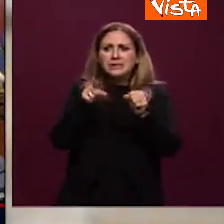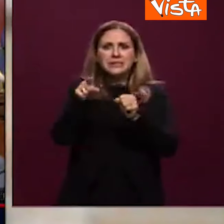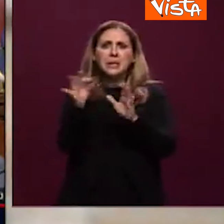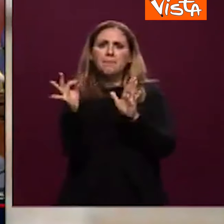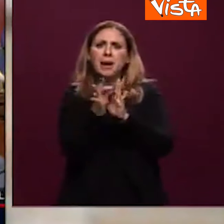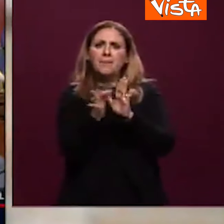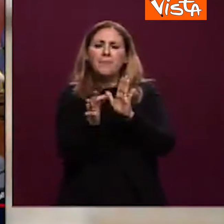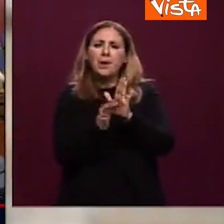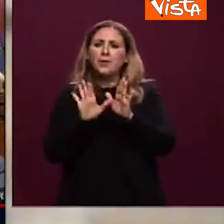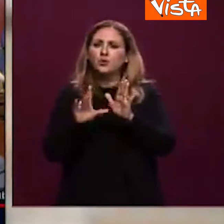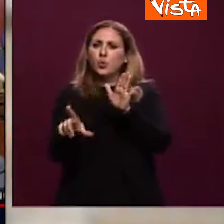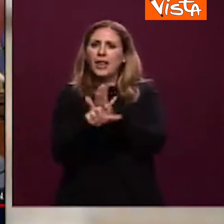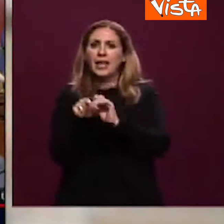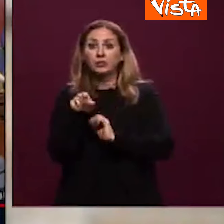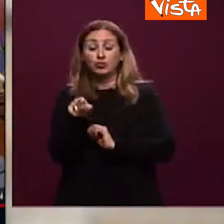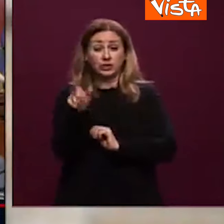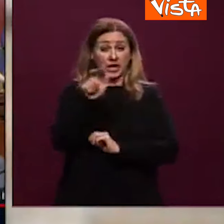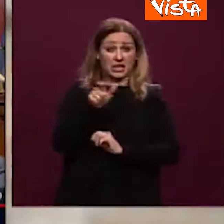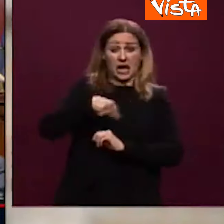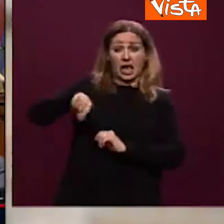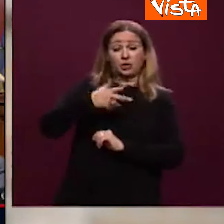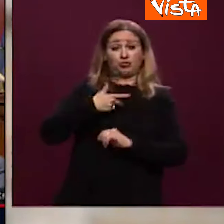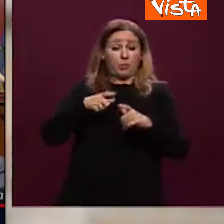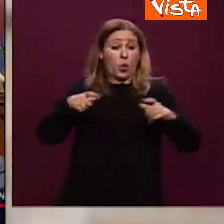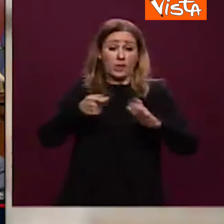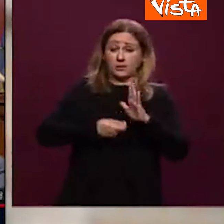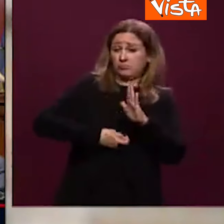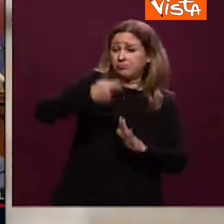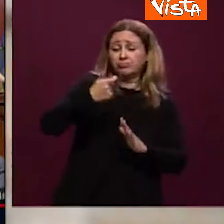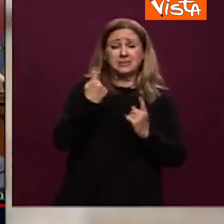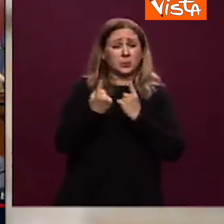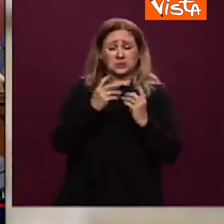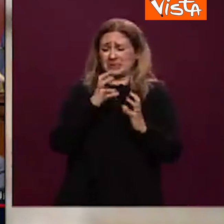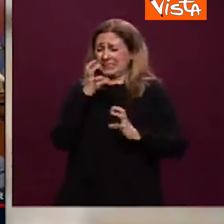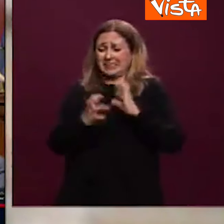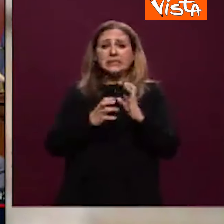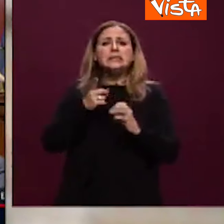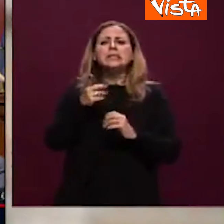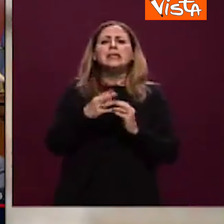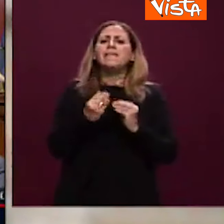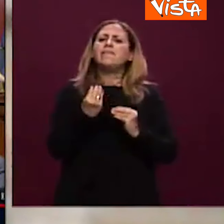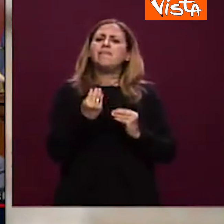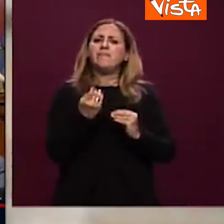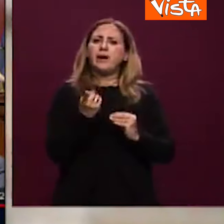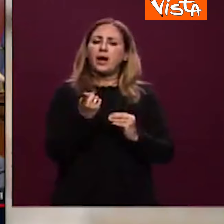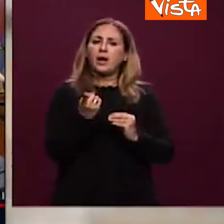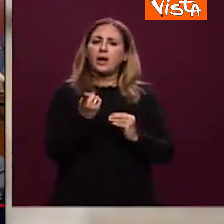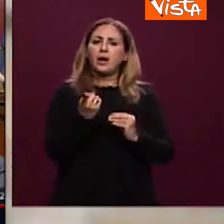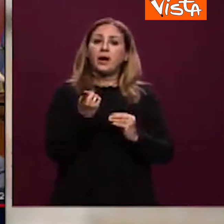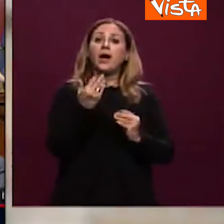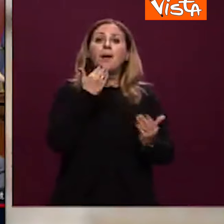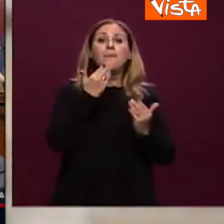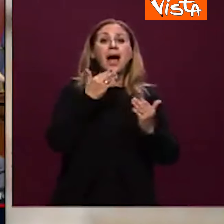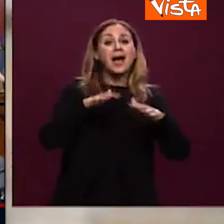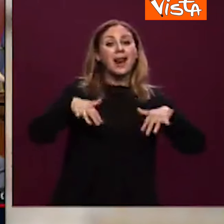economiche, con rincari record di bollette, aumenti delle tasse. E lei cosa fa? Viene in Parlamento a fare battute